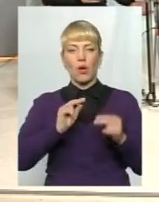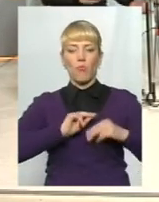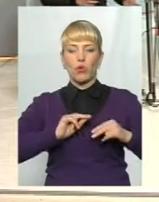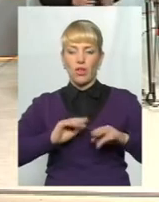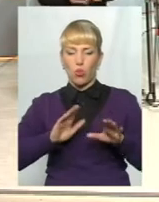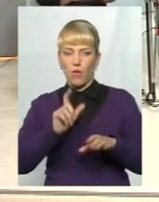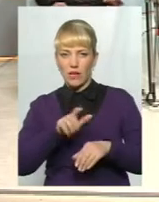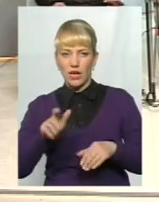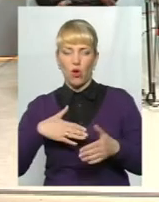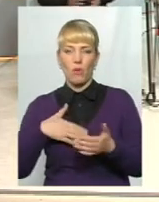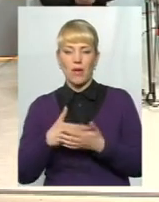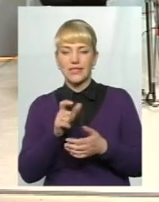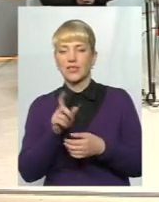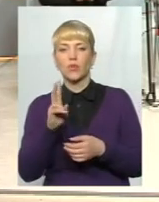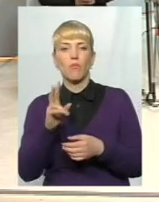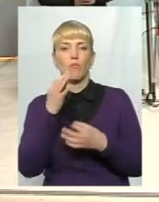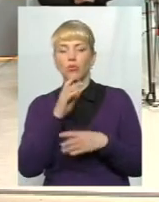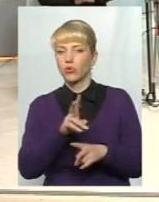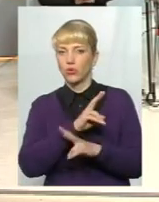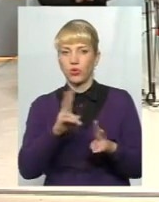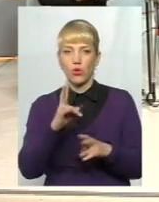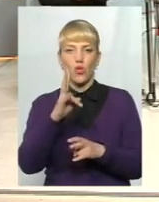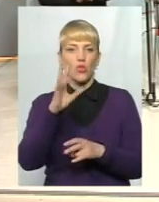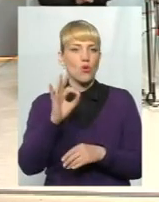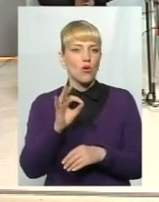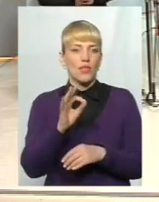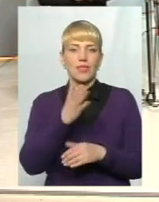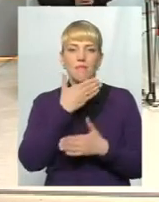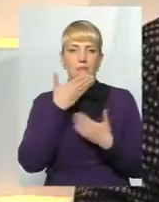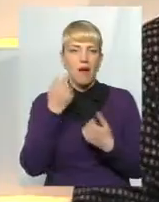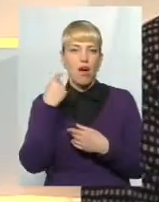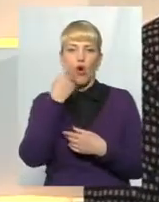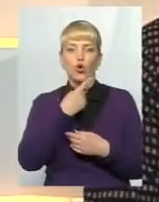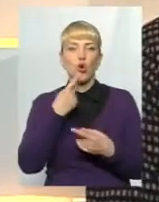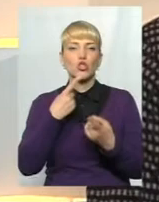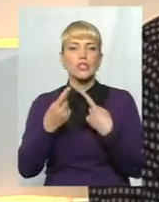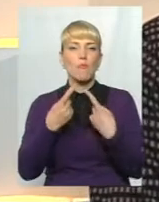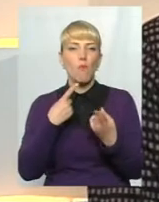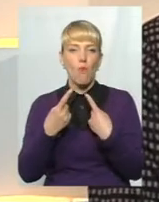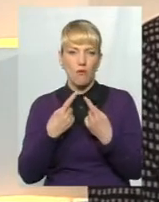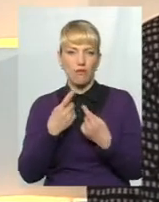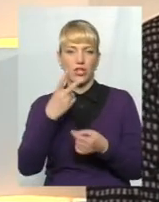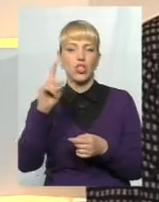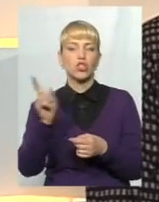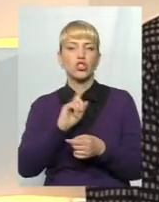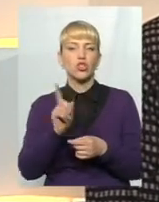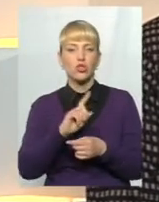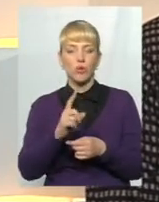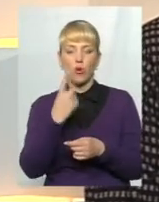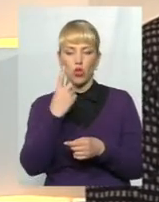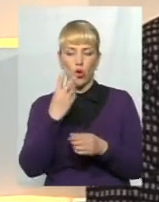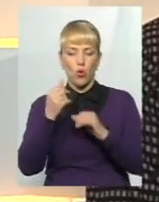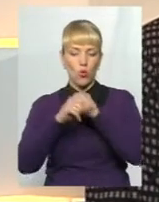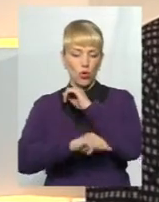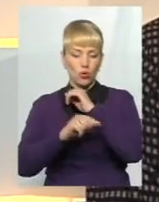громадські активісти. Будь-хто. Але жодним чином не йде розмова про те, аби хоча б одного корупціонера